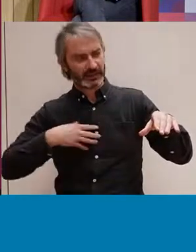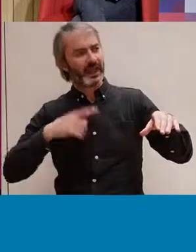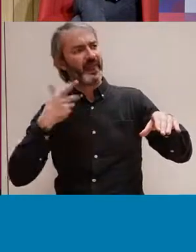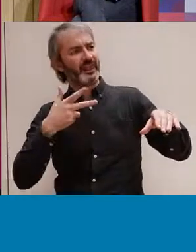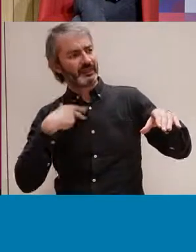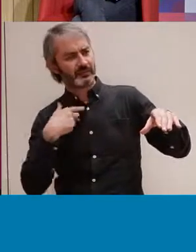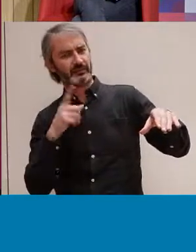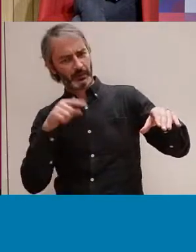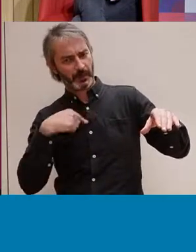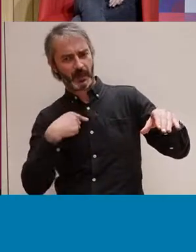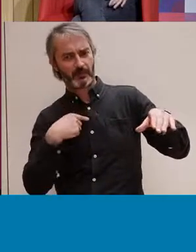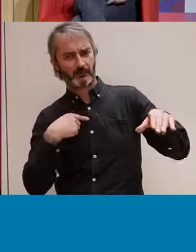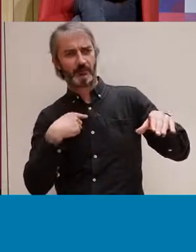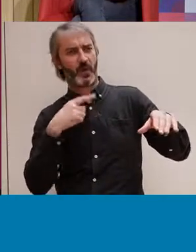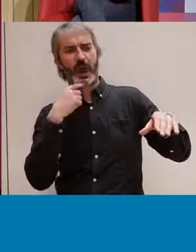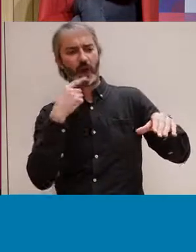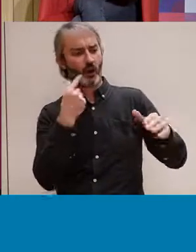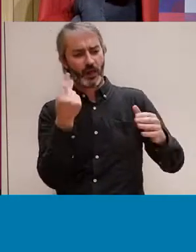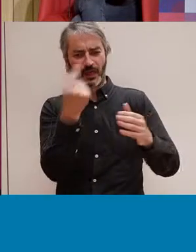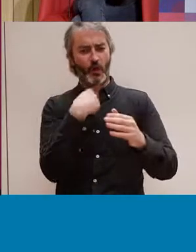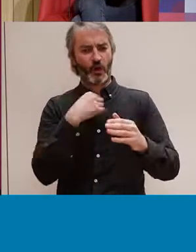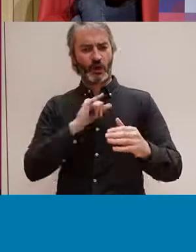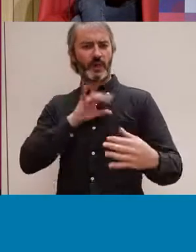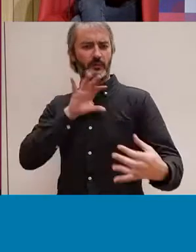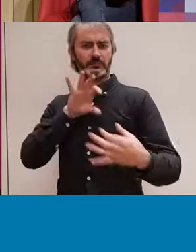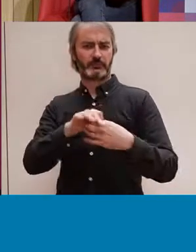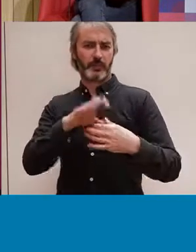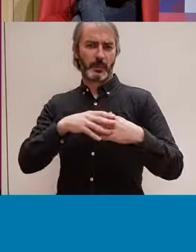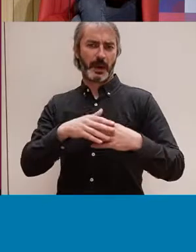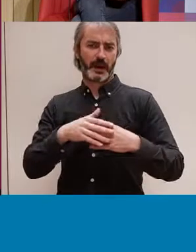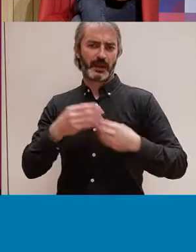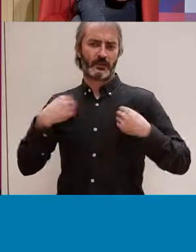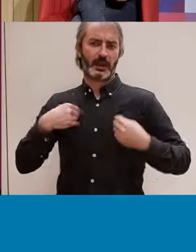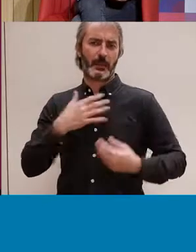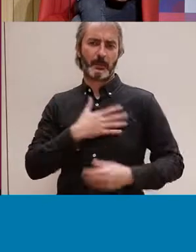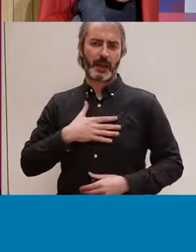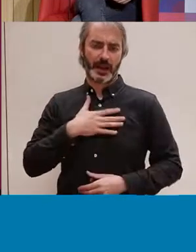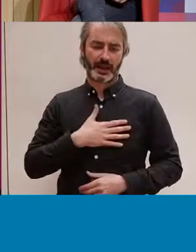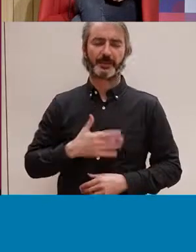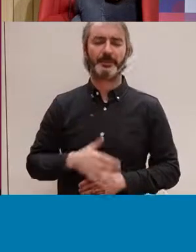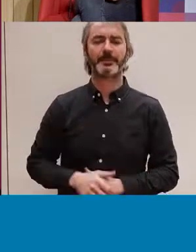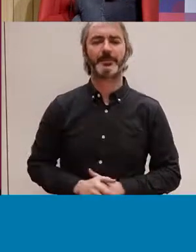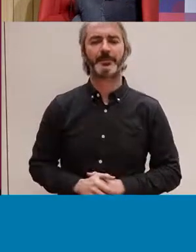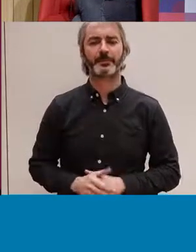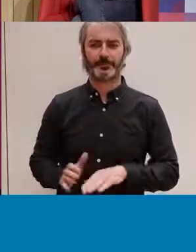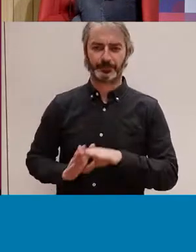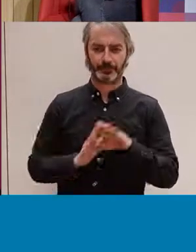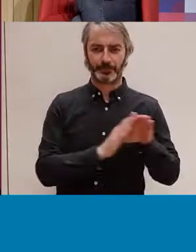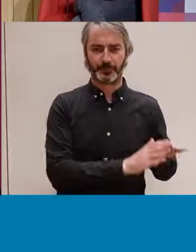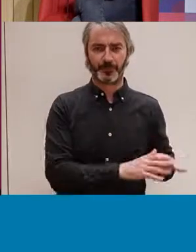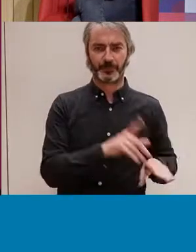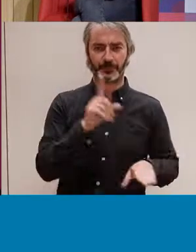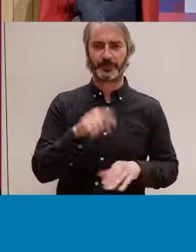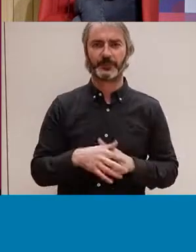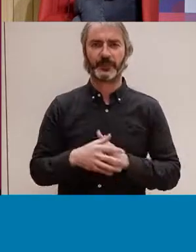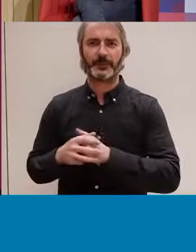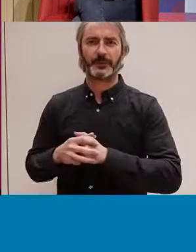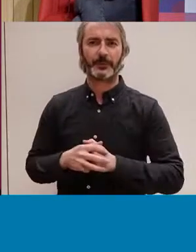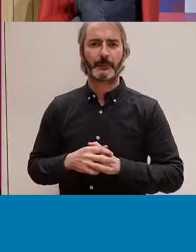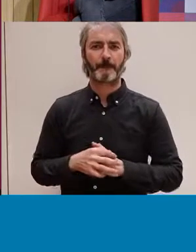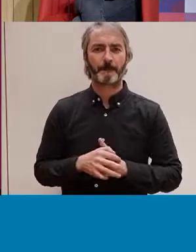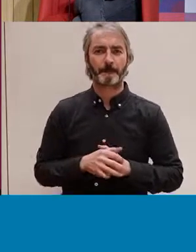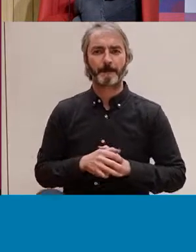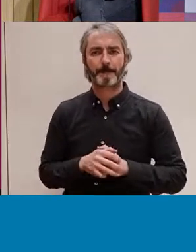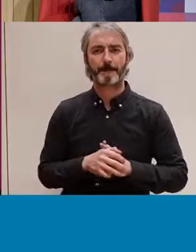espai de representació que sí que posi al centre també el nostre plaer. I per altra banda, em sembla que més enllà d'aquest que